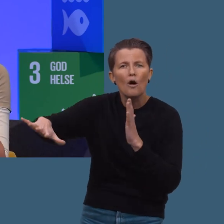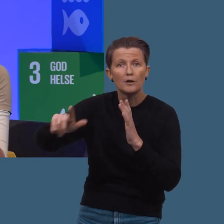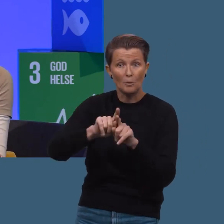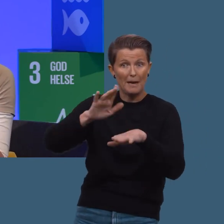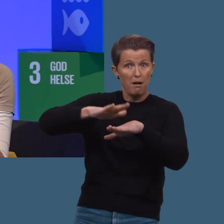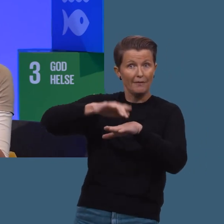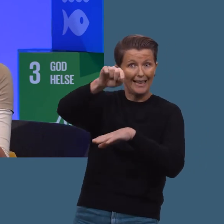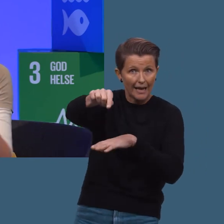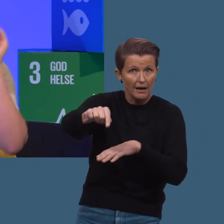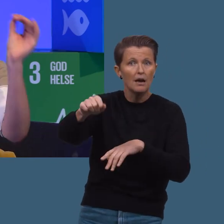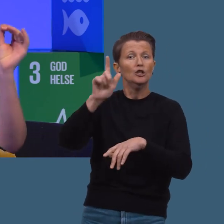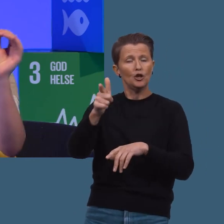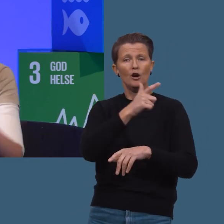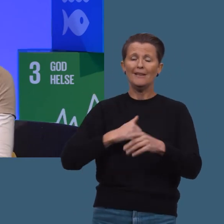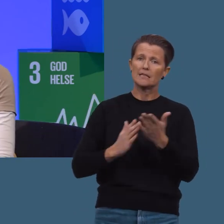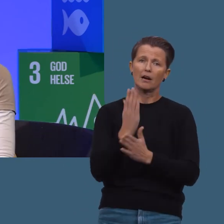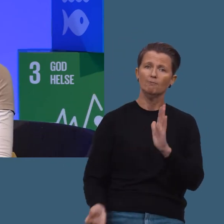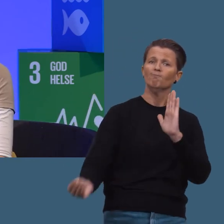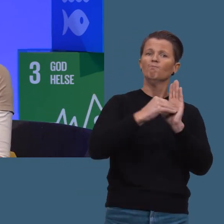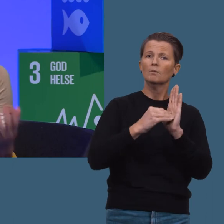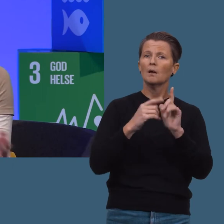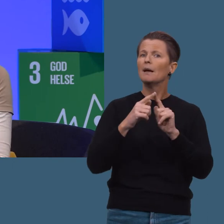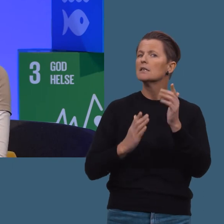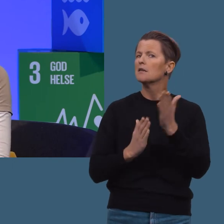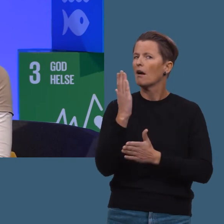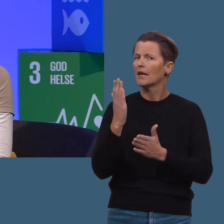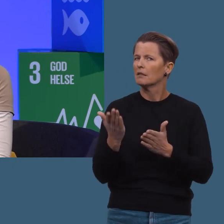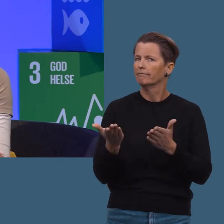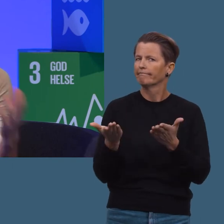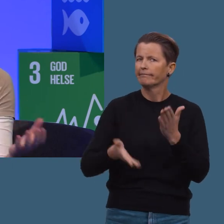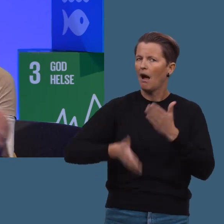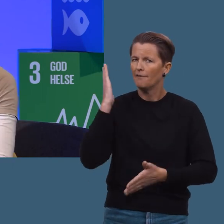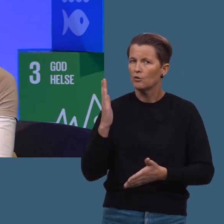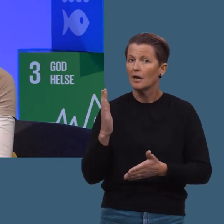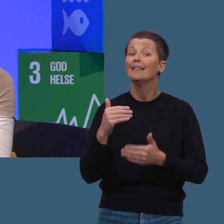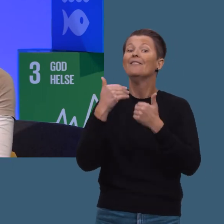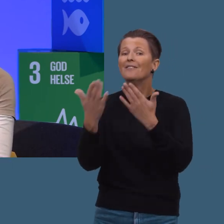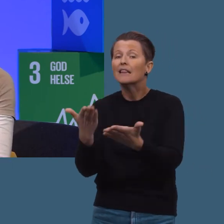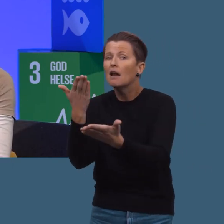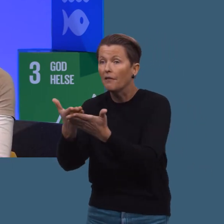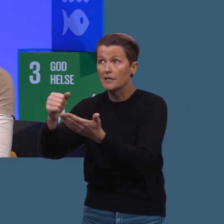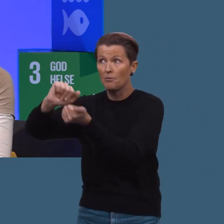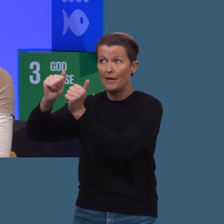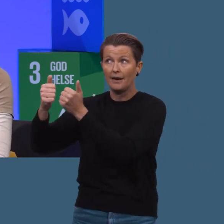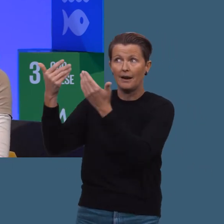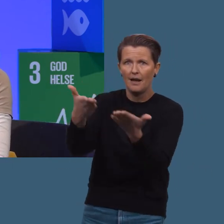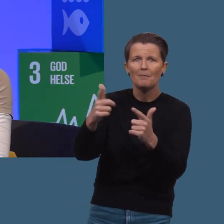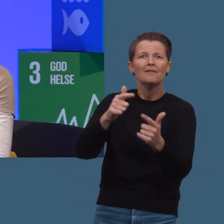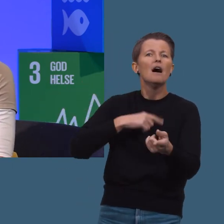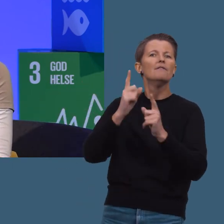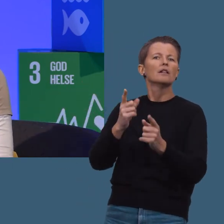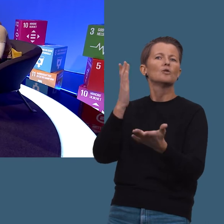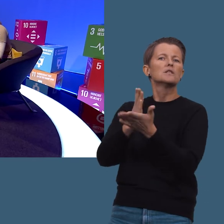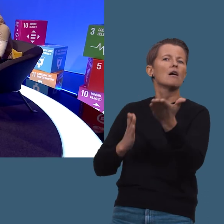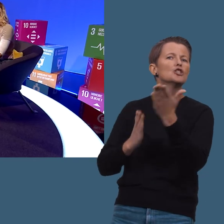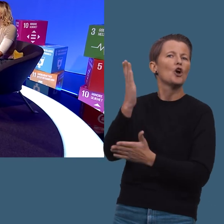Det er fordi vi har klart å sette denne saken på dagsorden. Men saken er enda ikke avgjort. De fikk den tilatelsen gruvselskapet fra politikerne, men nå har vi valgt å